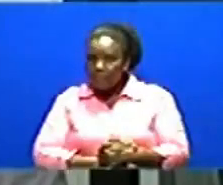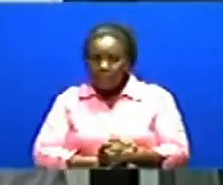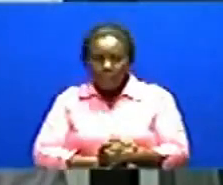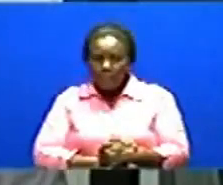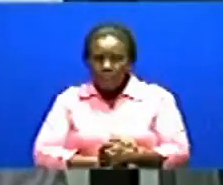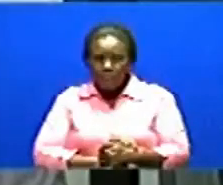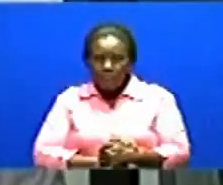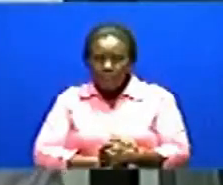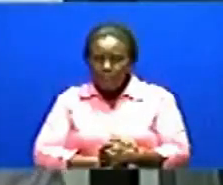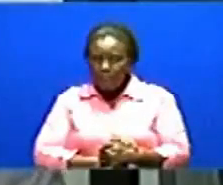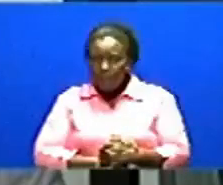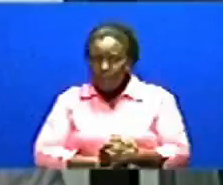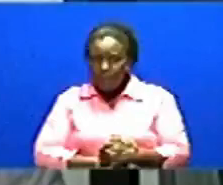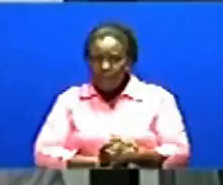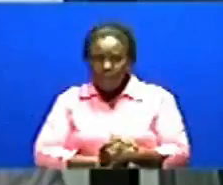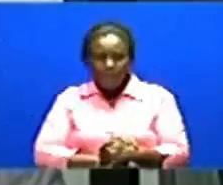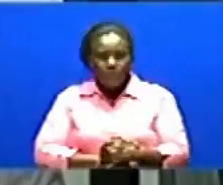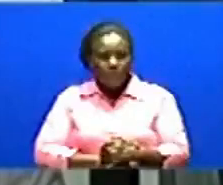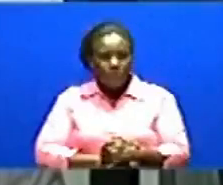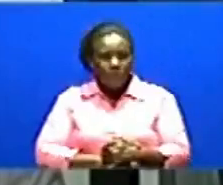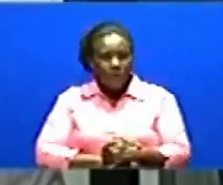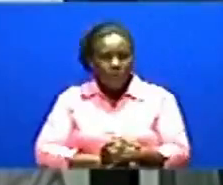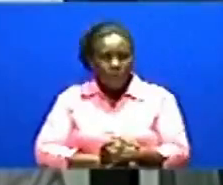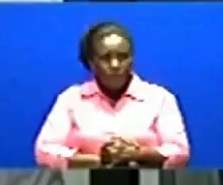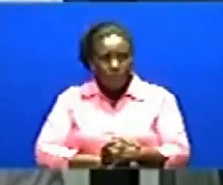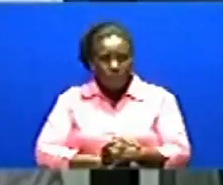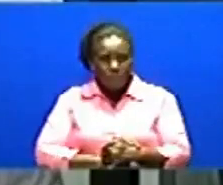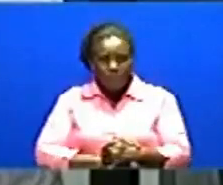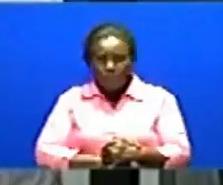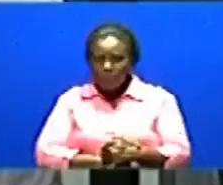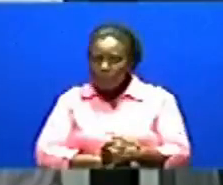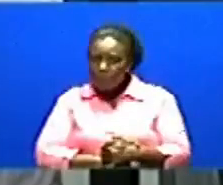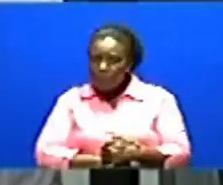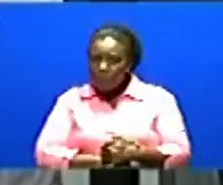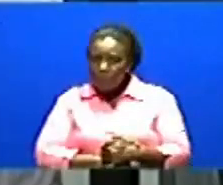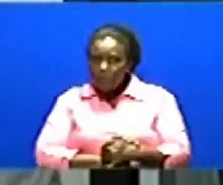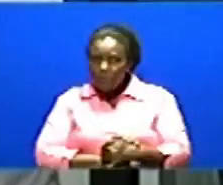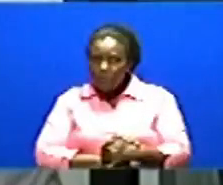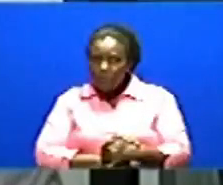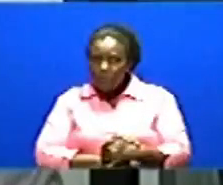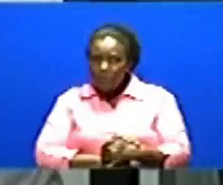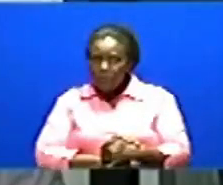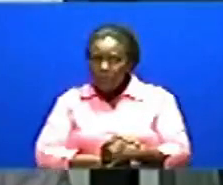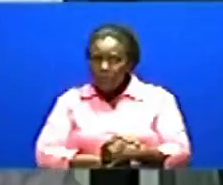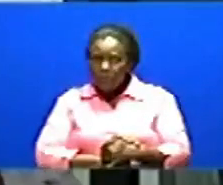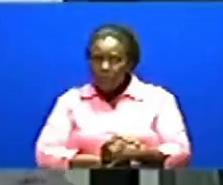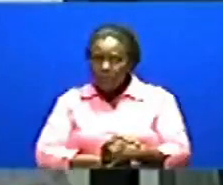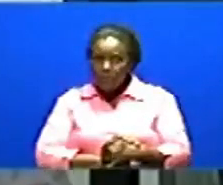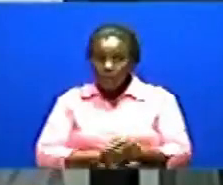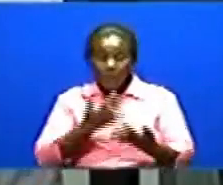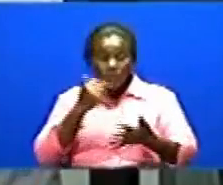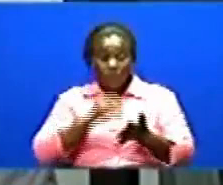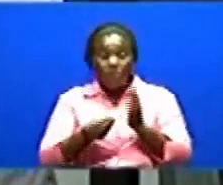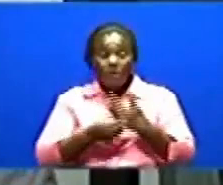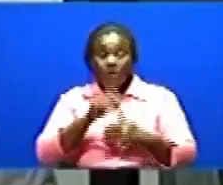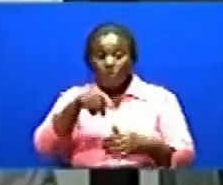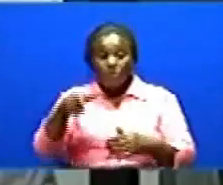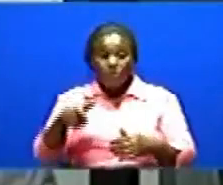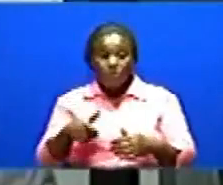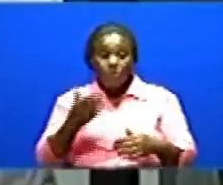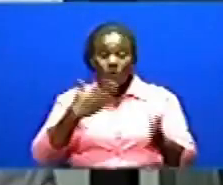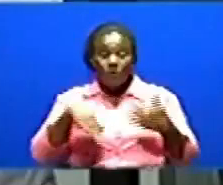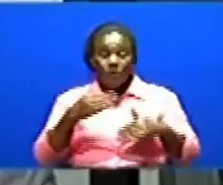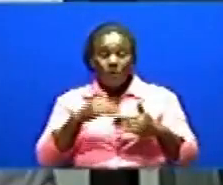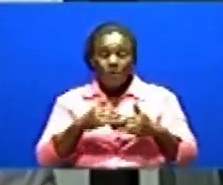furaha siyo kwetu tutusisima daktari Ambo tunakupata hizi ya njira Hii ni furaha pia kwa wana nchi wa Tanzania Kwa sababu wando wana kupata huduma za